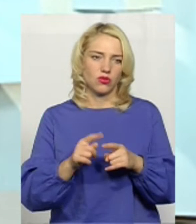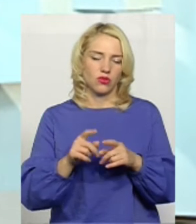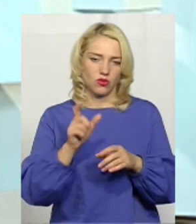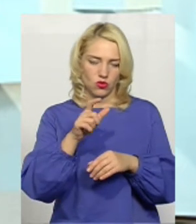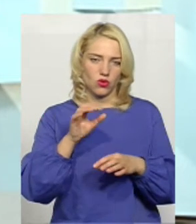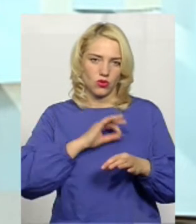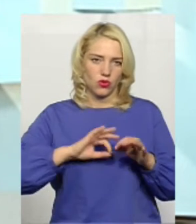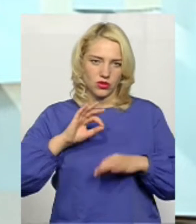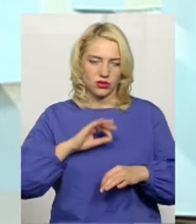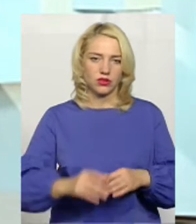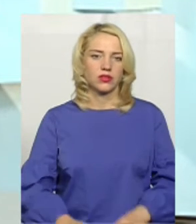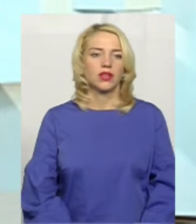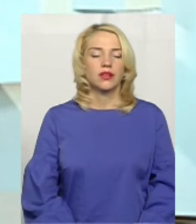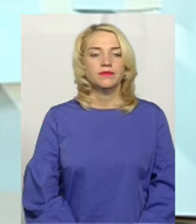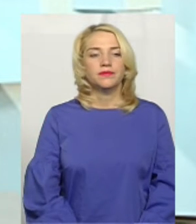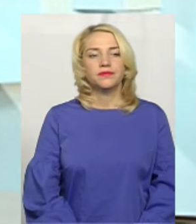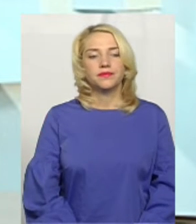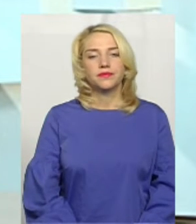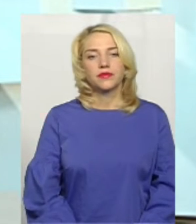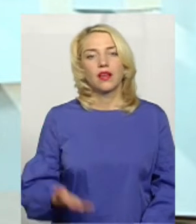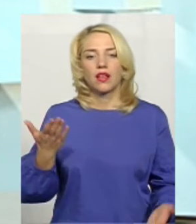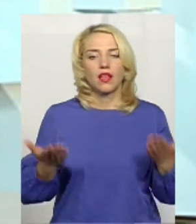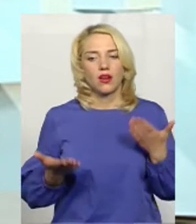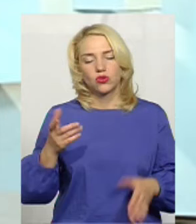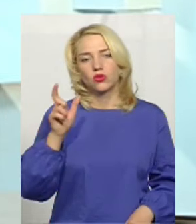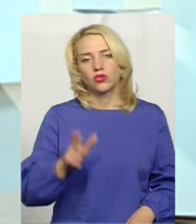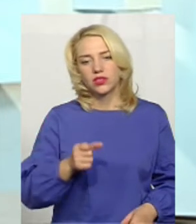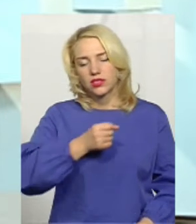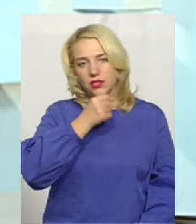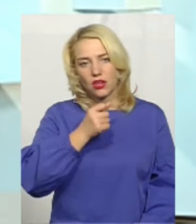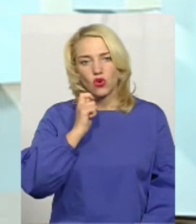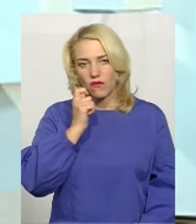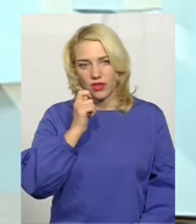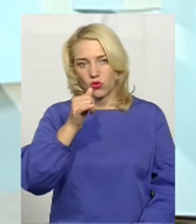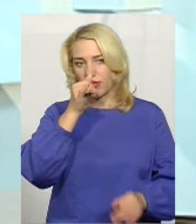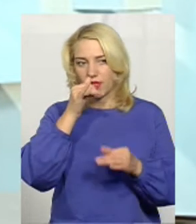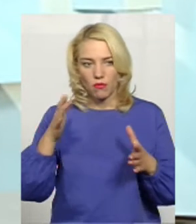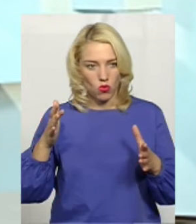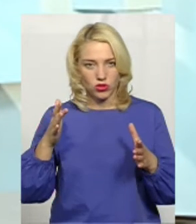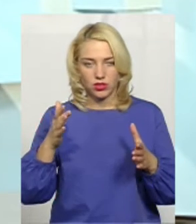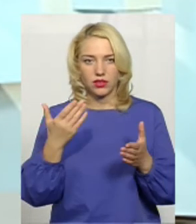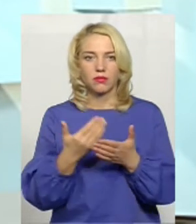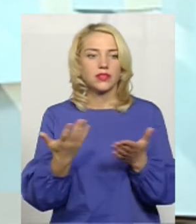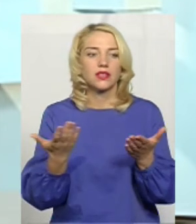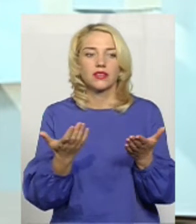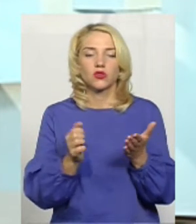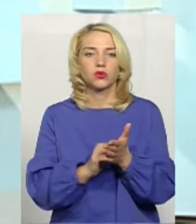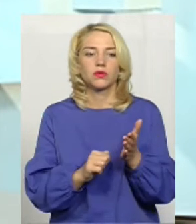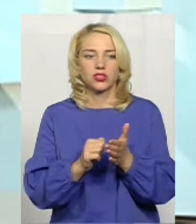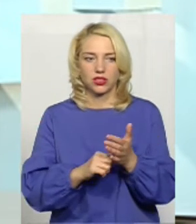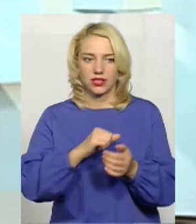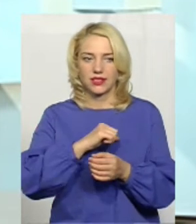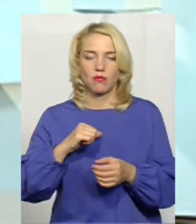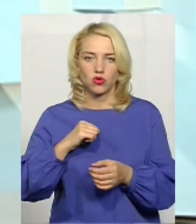цим користаємось. Тобто, якщо людина старшого віку не може з якихось причин